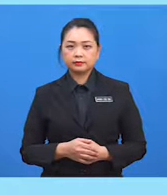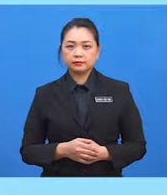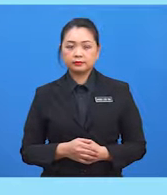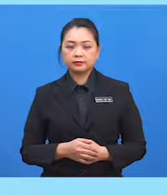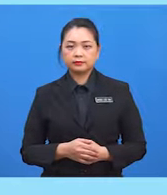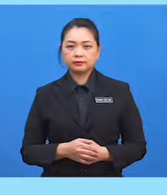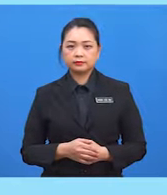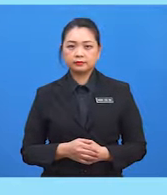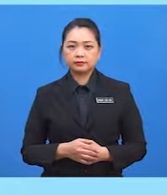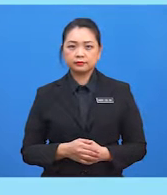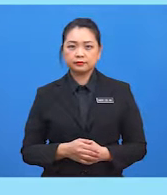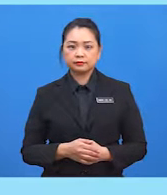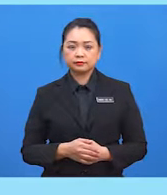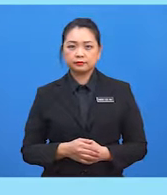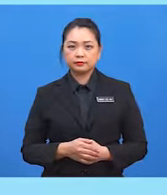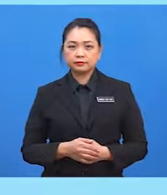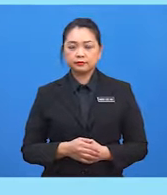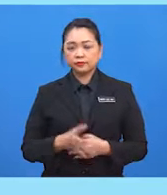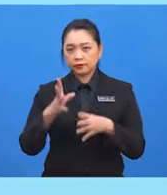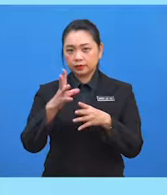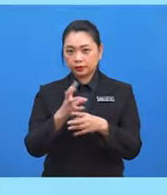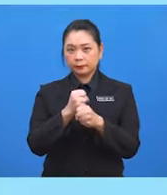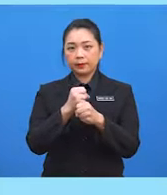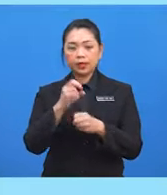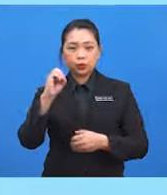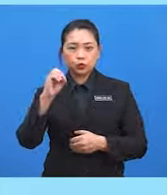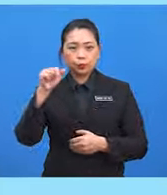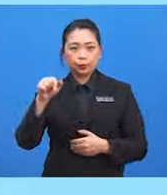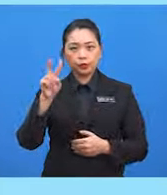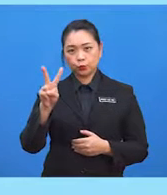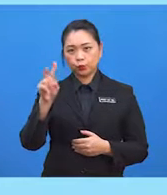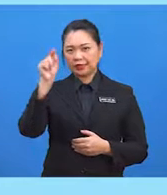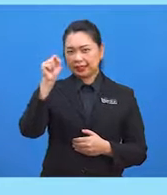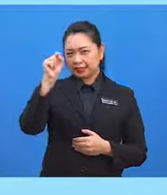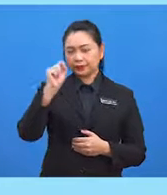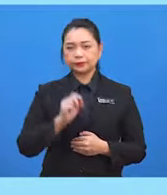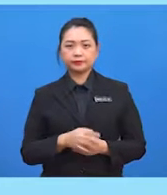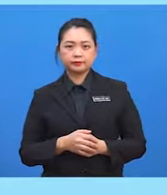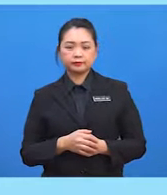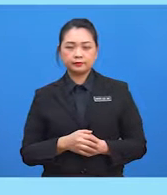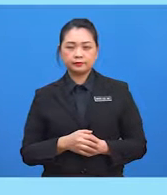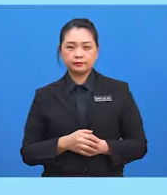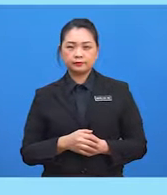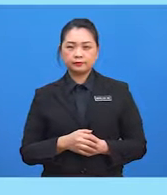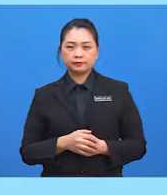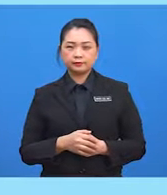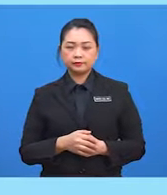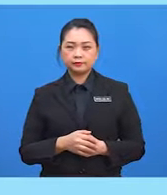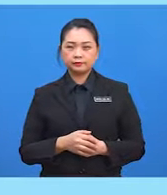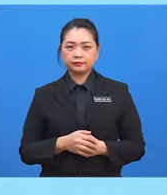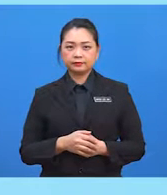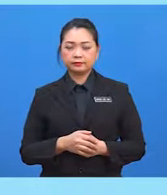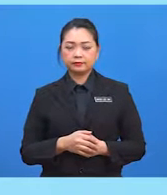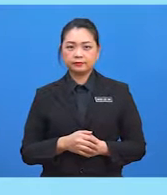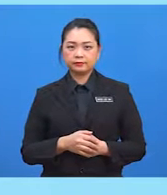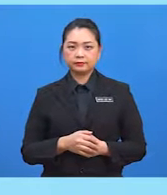sifar peperluhan 2 darjah. 62 darjah tambah sifar